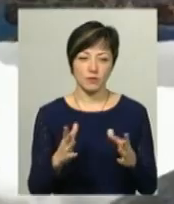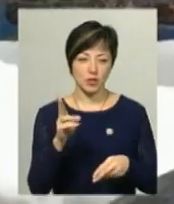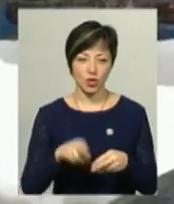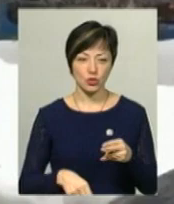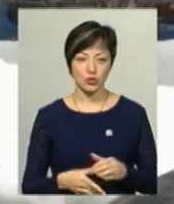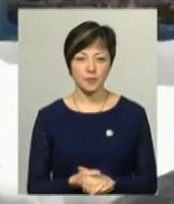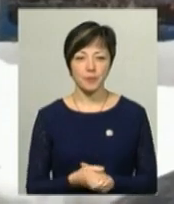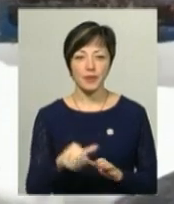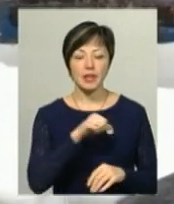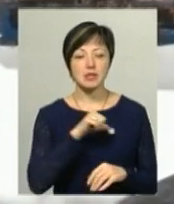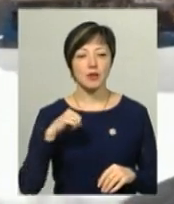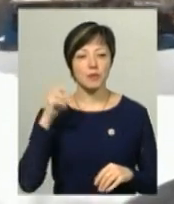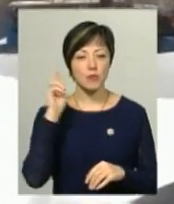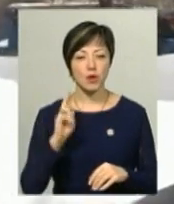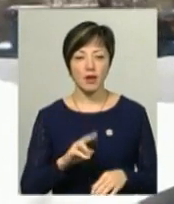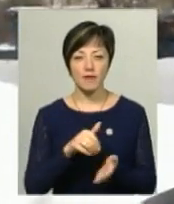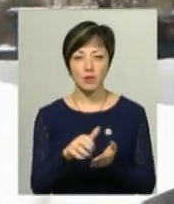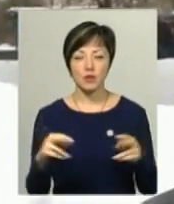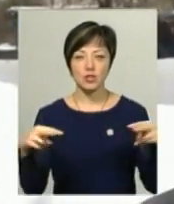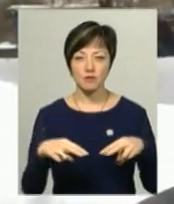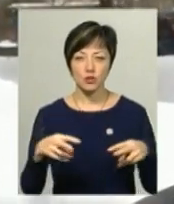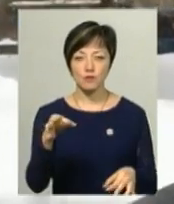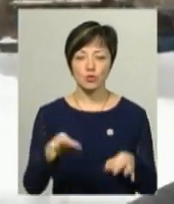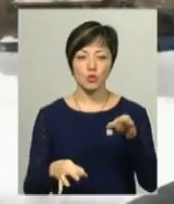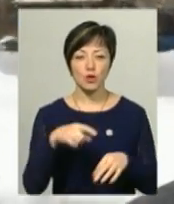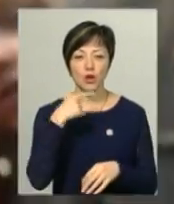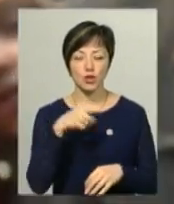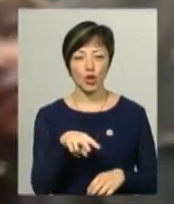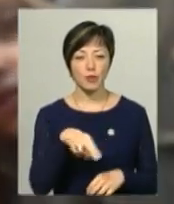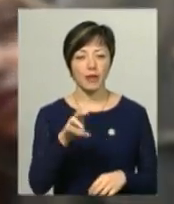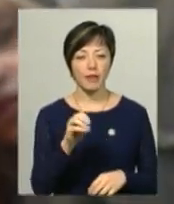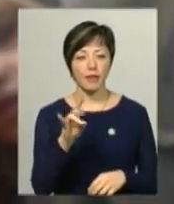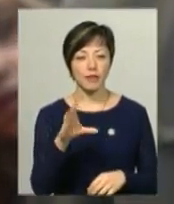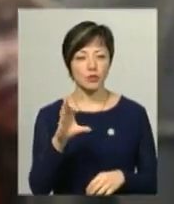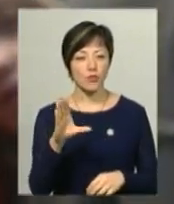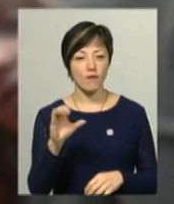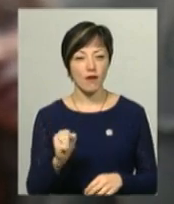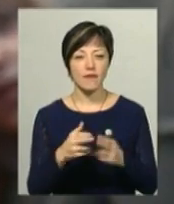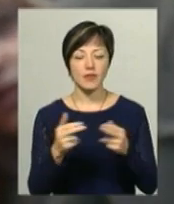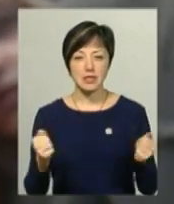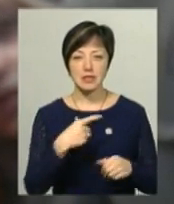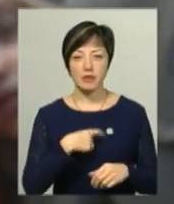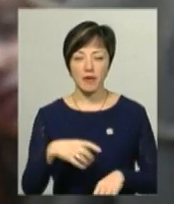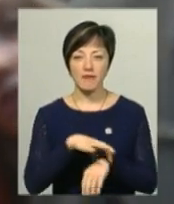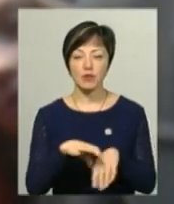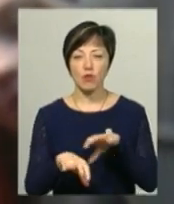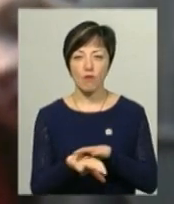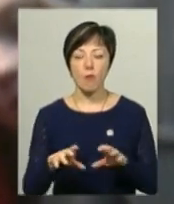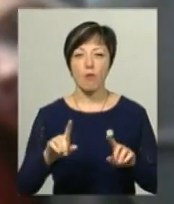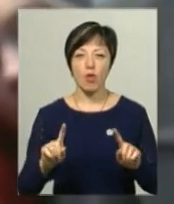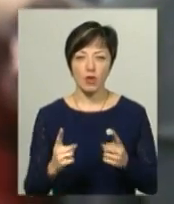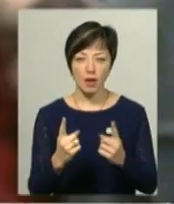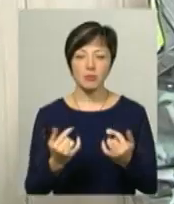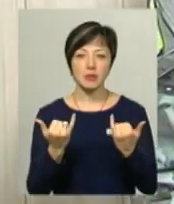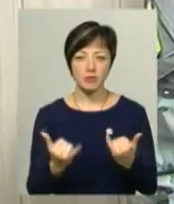Самі ж моряки відмовилися свідчити в суді, каже омбудсмен Людмила Денісова. Вони визнали себе військовополоненими і за Женевською конвенцією.